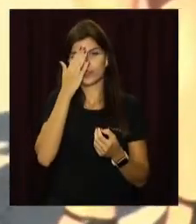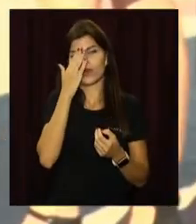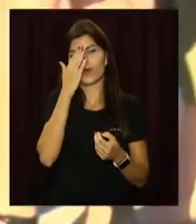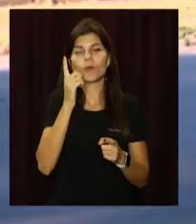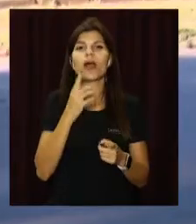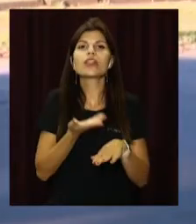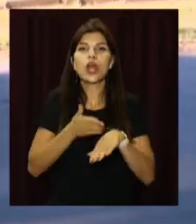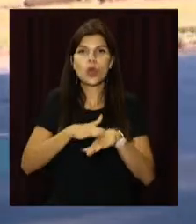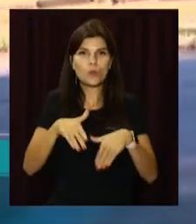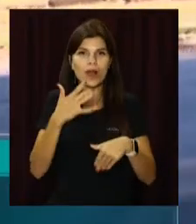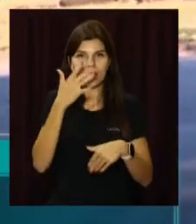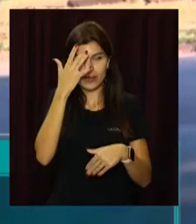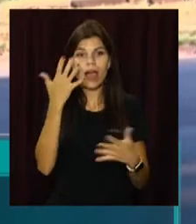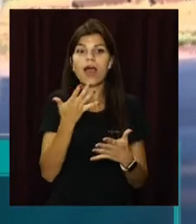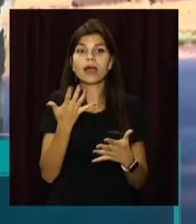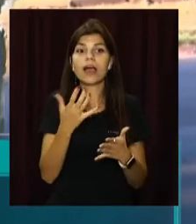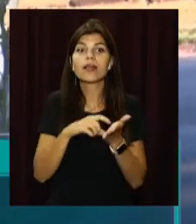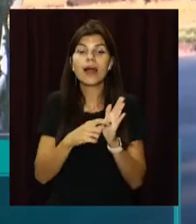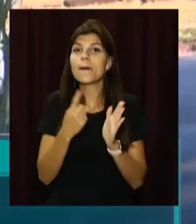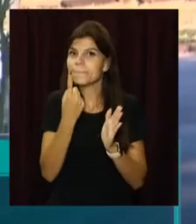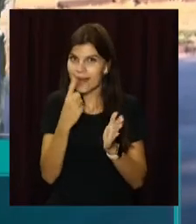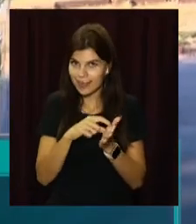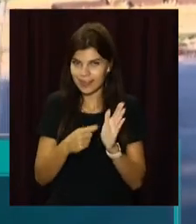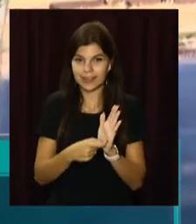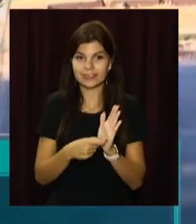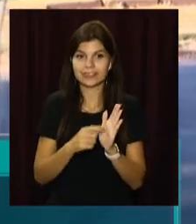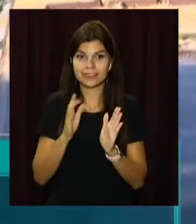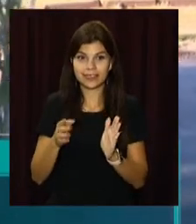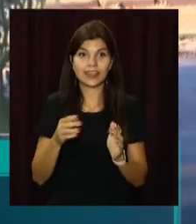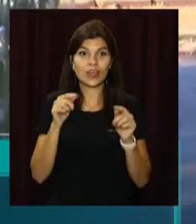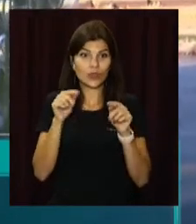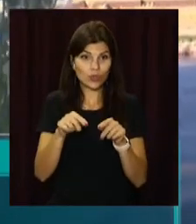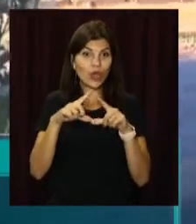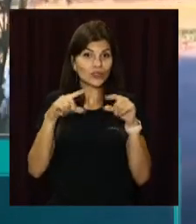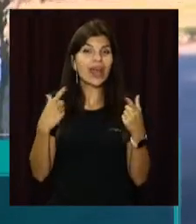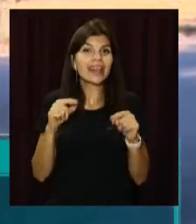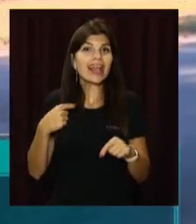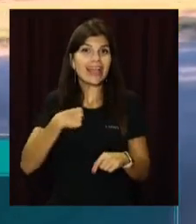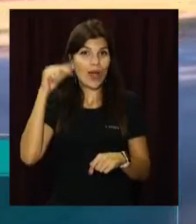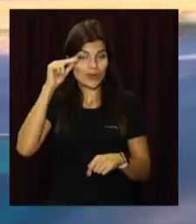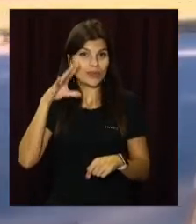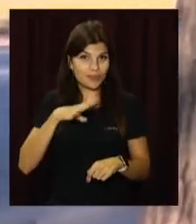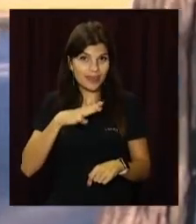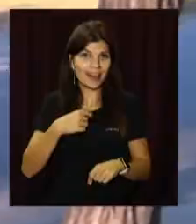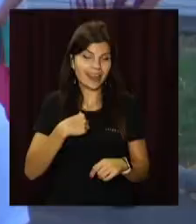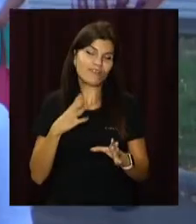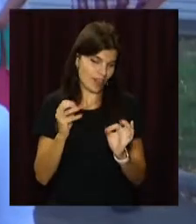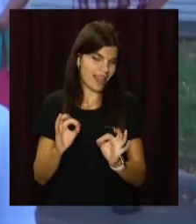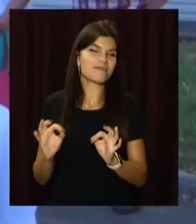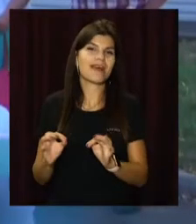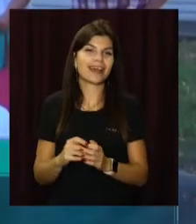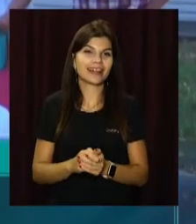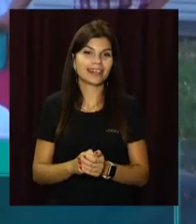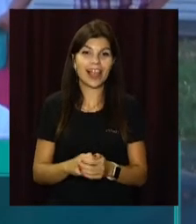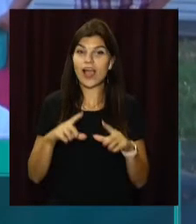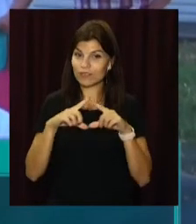ходити, да, Лиза? А в який клас доча йде? Первий. Перший. Ту ж школу, я учився. Так що все нормально. В